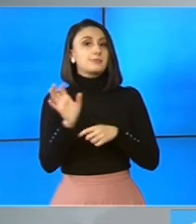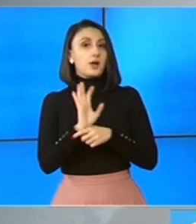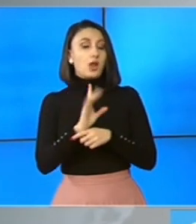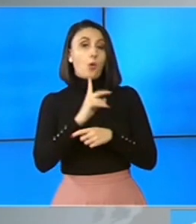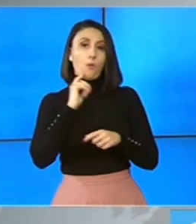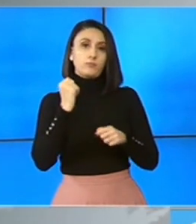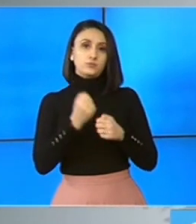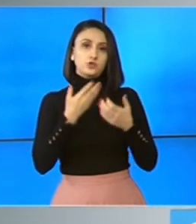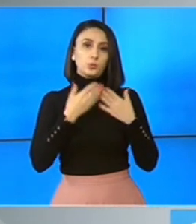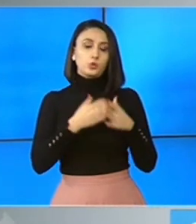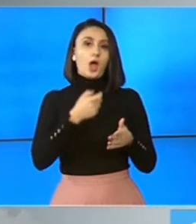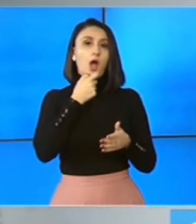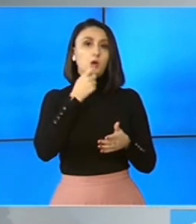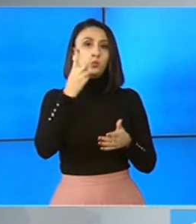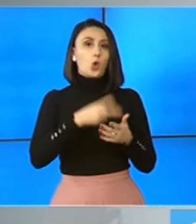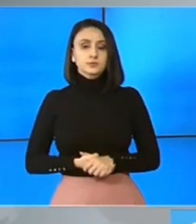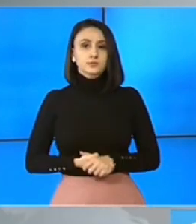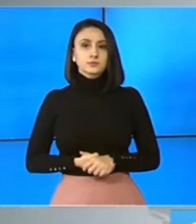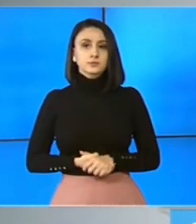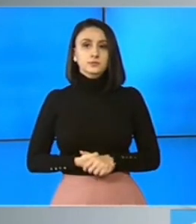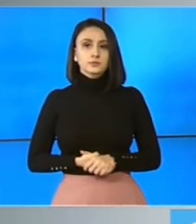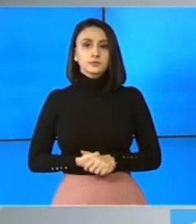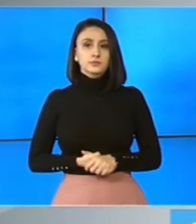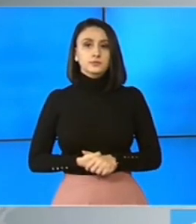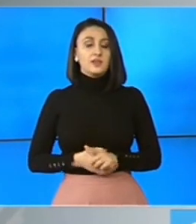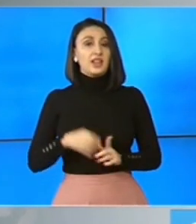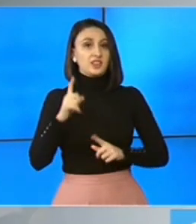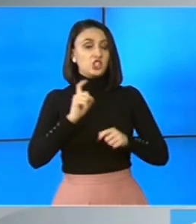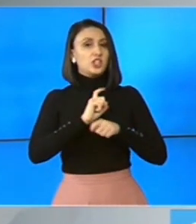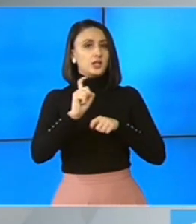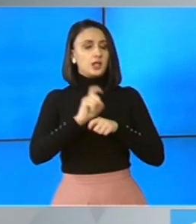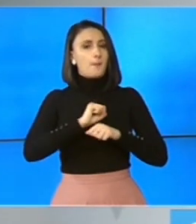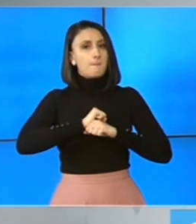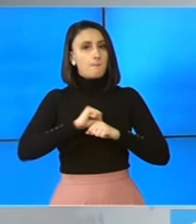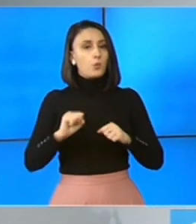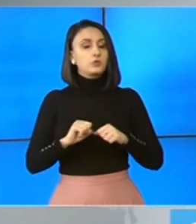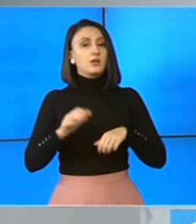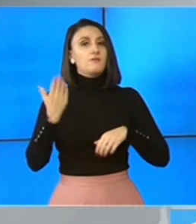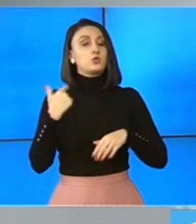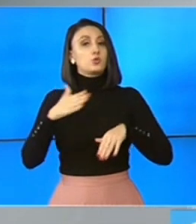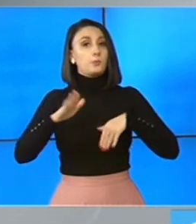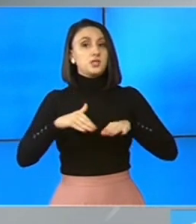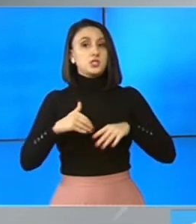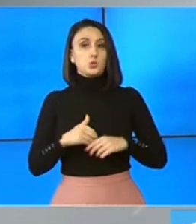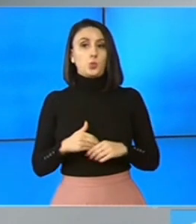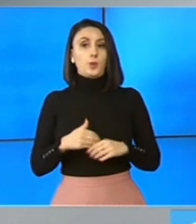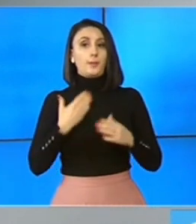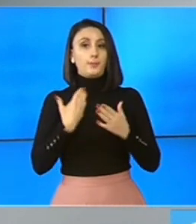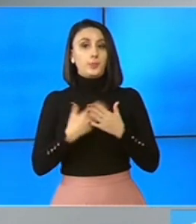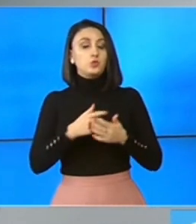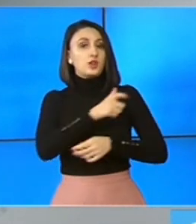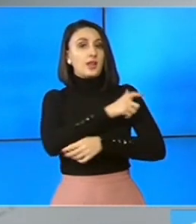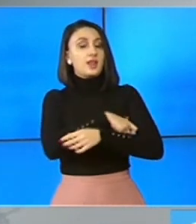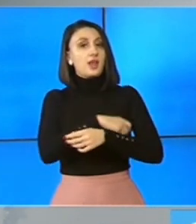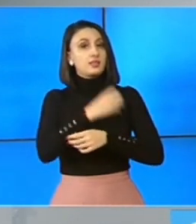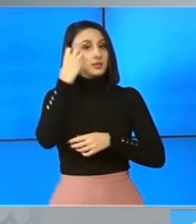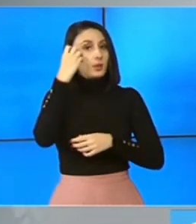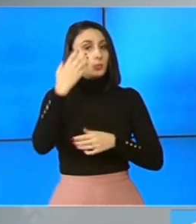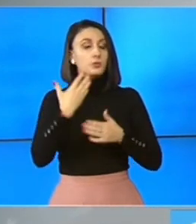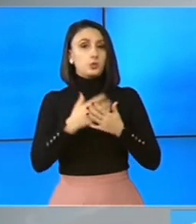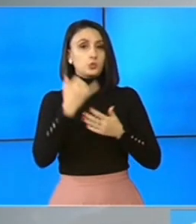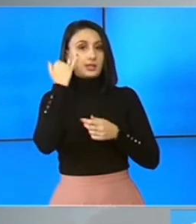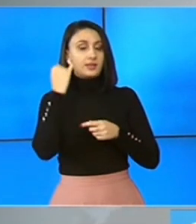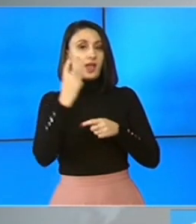furor la începutul anilor 2000. Deși îl critica intens pe fostul ministru Cătălin Predoiu pentru că și-a delegat atribuțiile către